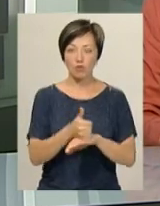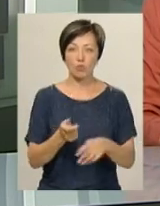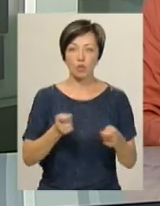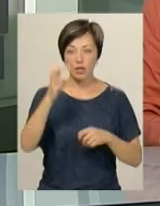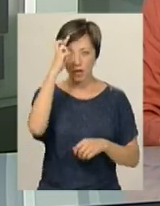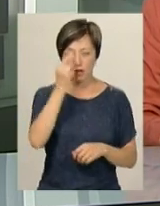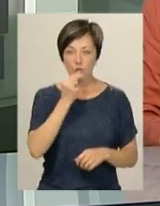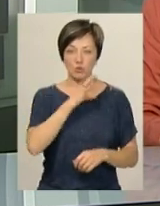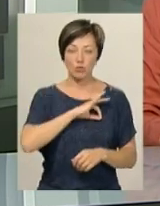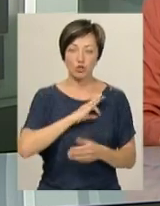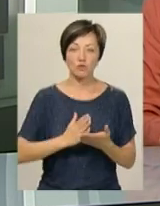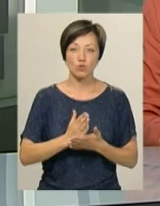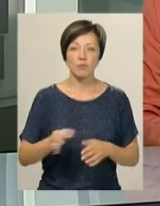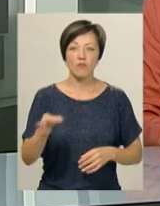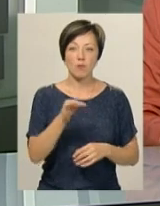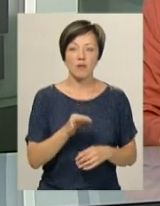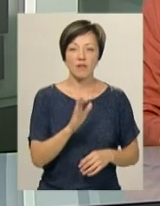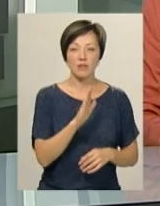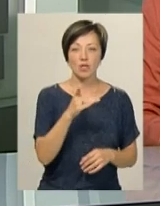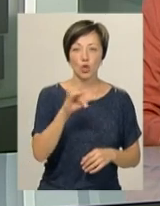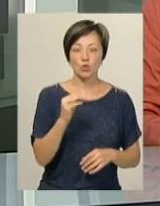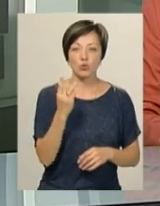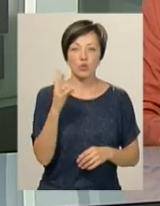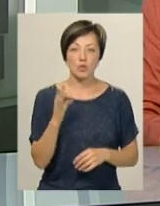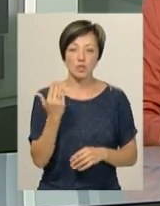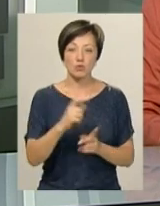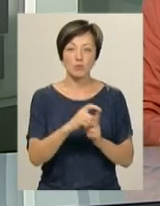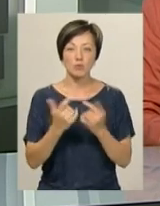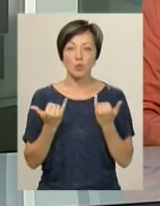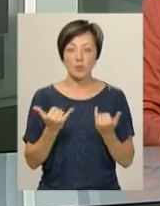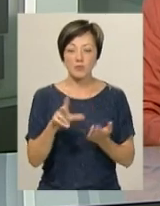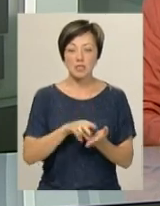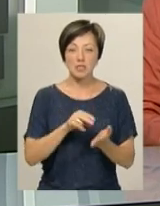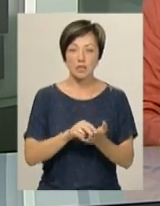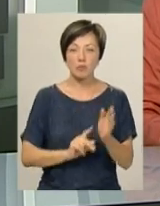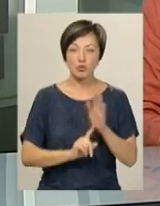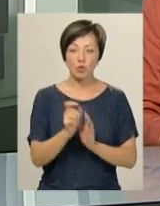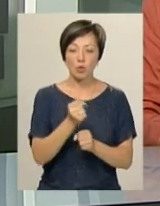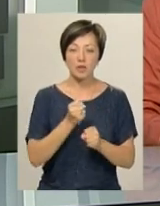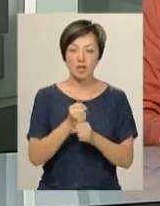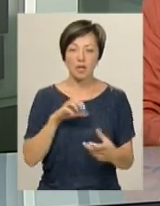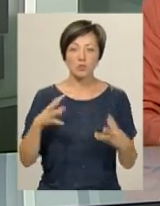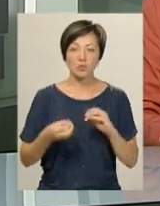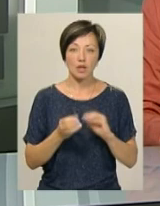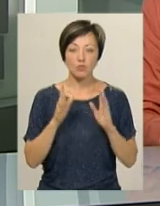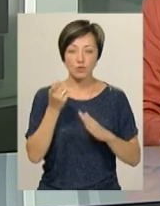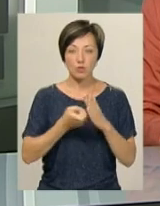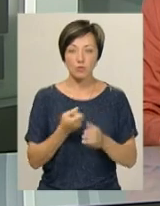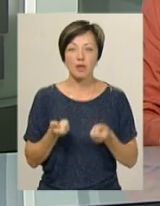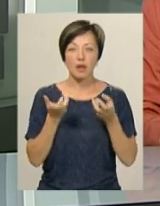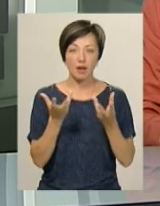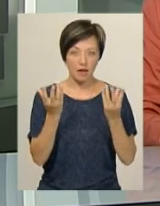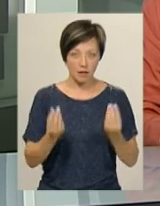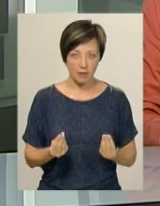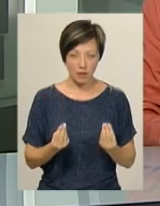Держпродспоживслужби в області Василь Грушко. За його словами, сьогодні зразки почнуть опрацьовувати. Результати будуть відомі за кілька